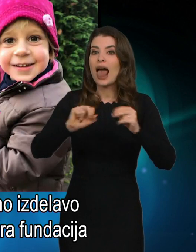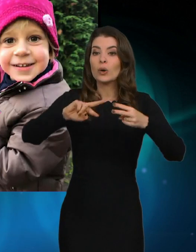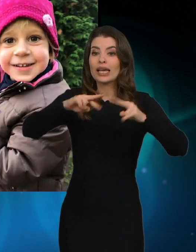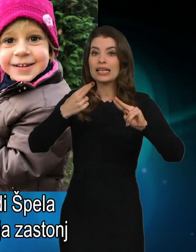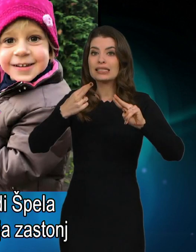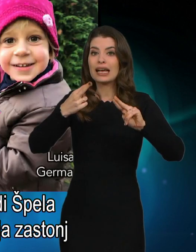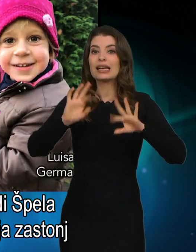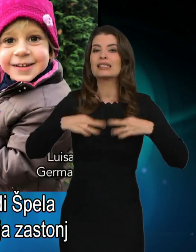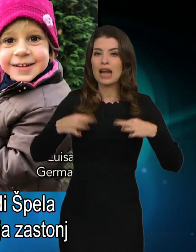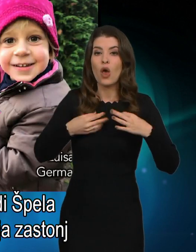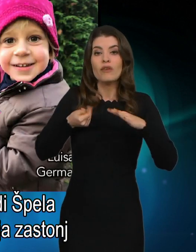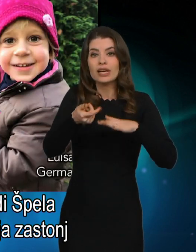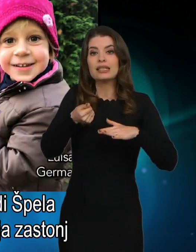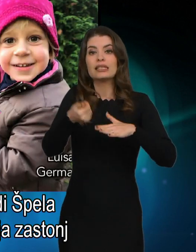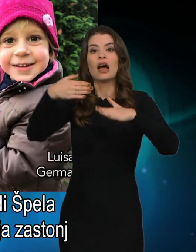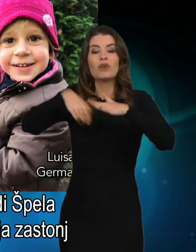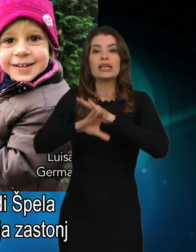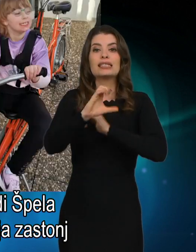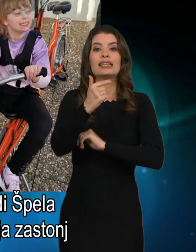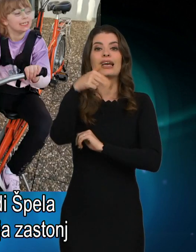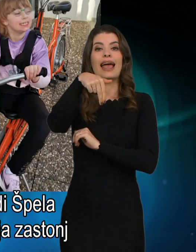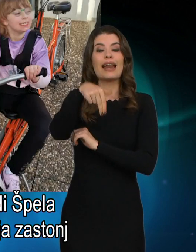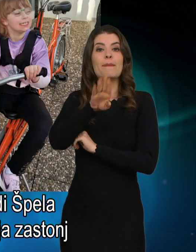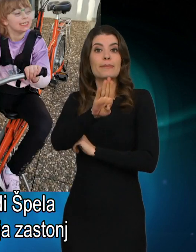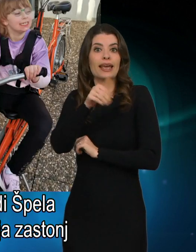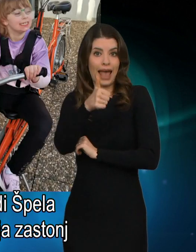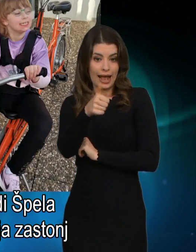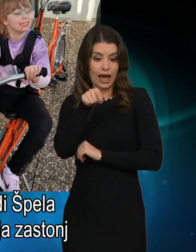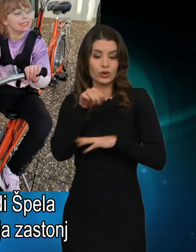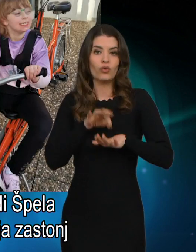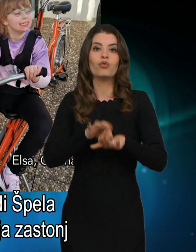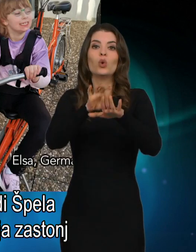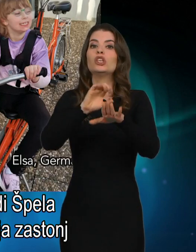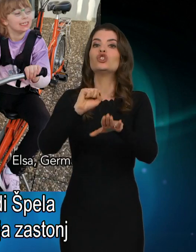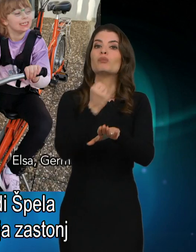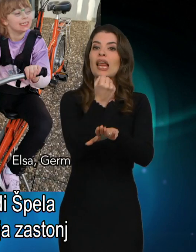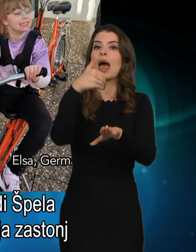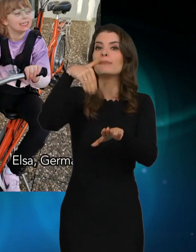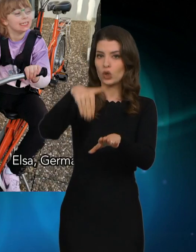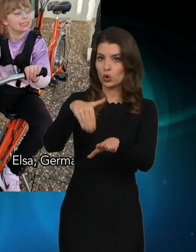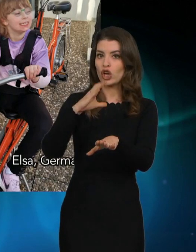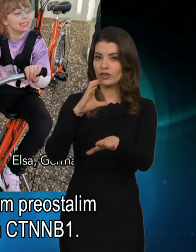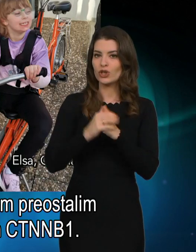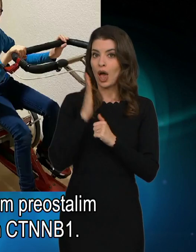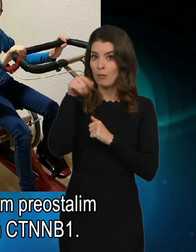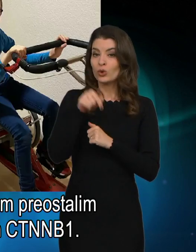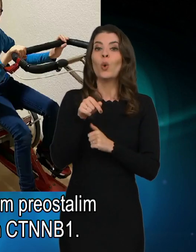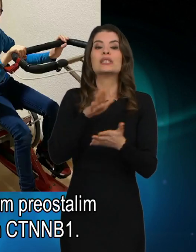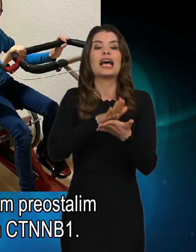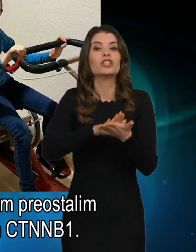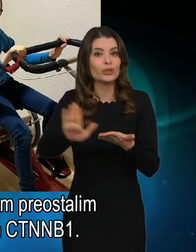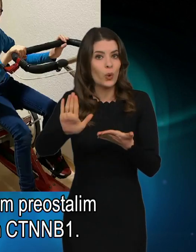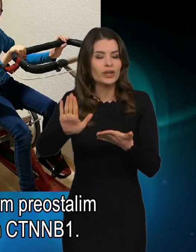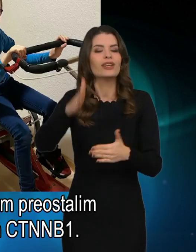finansira fundacija CTNNB1-a, ki jo vodi Špela Miroševič, bo terapija za stonj in